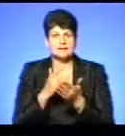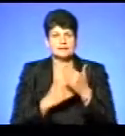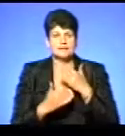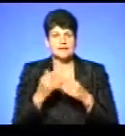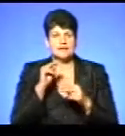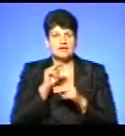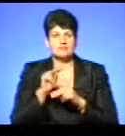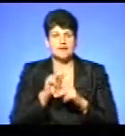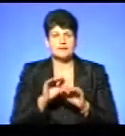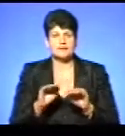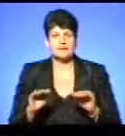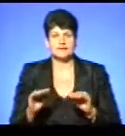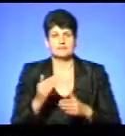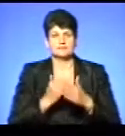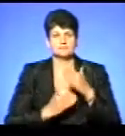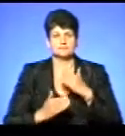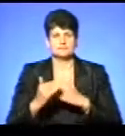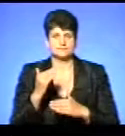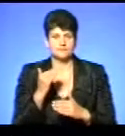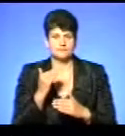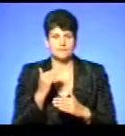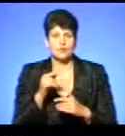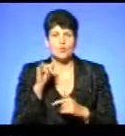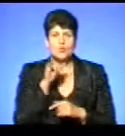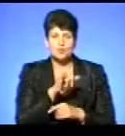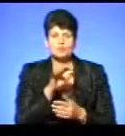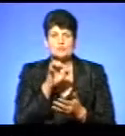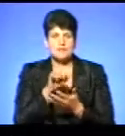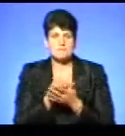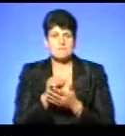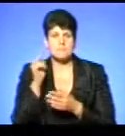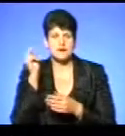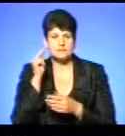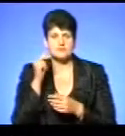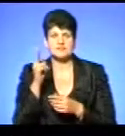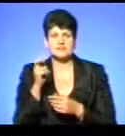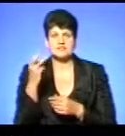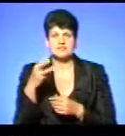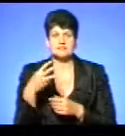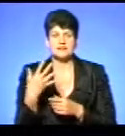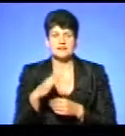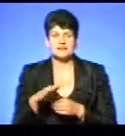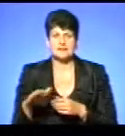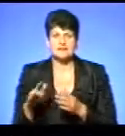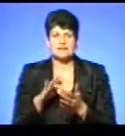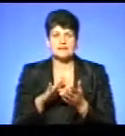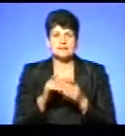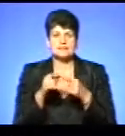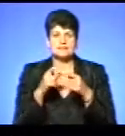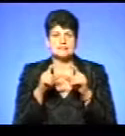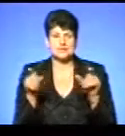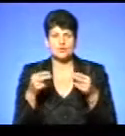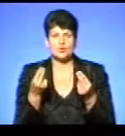навчання дітей з особливими освітніми потребами. У ньому займатимуться 235 дітей. Центр коштує понад